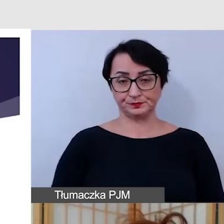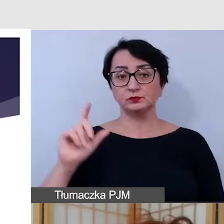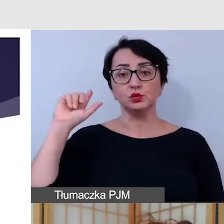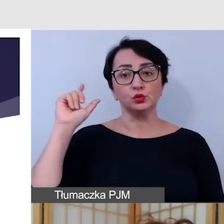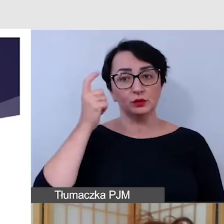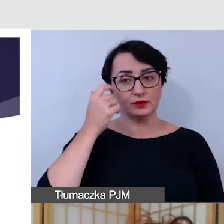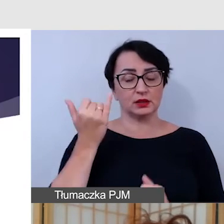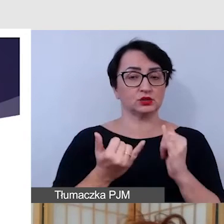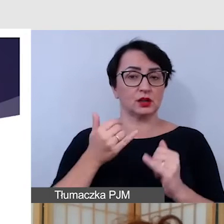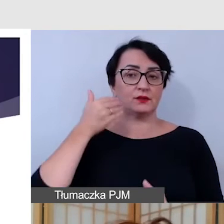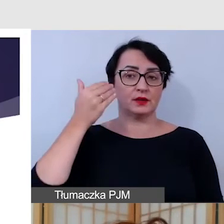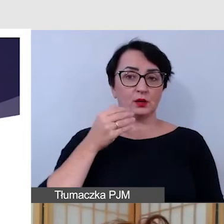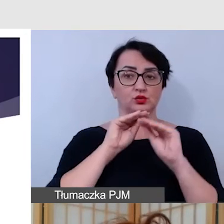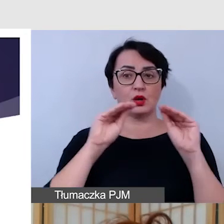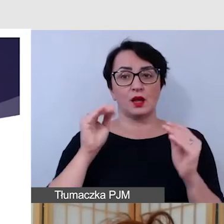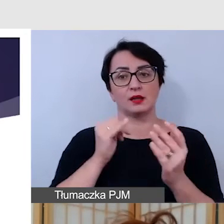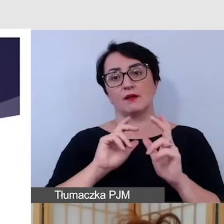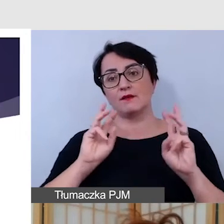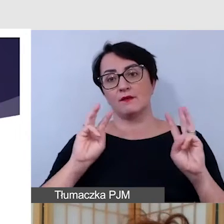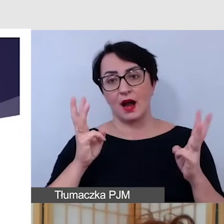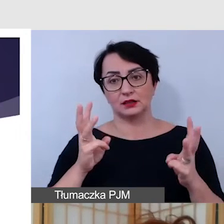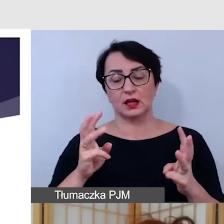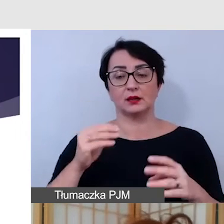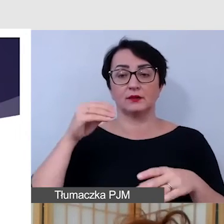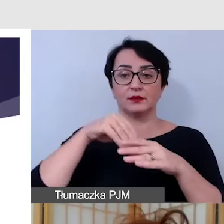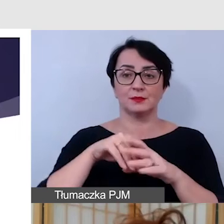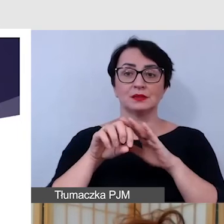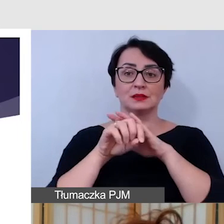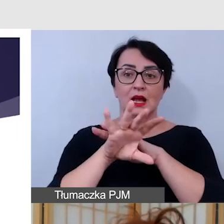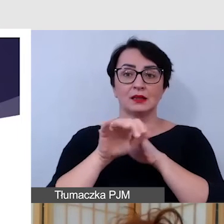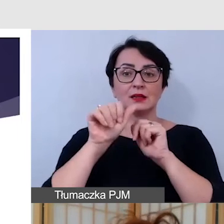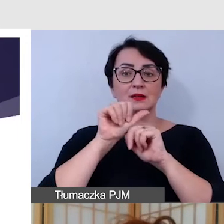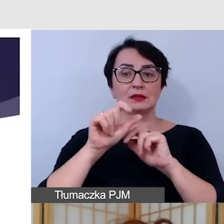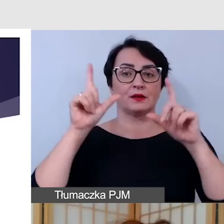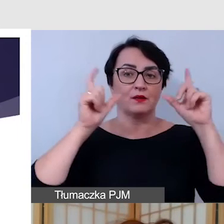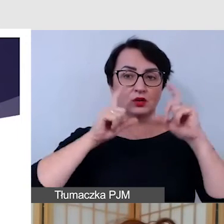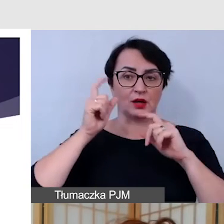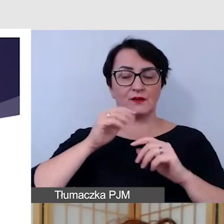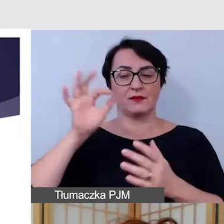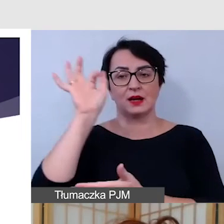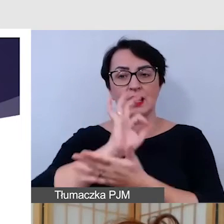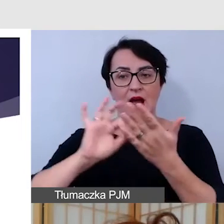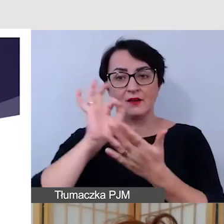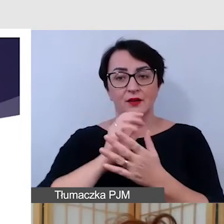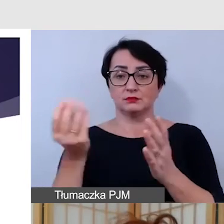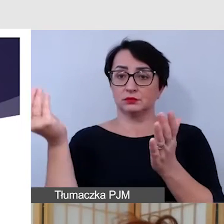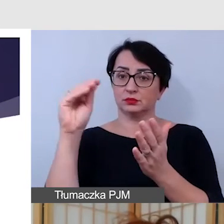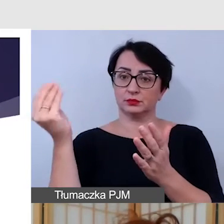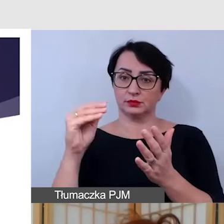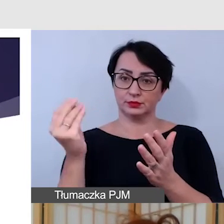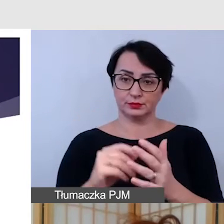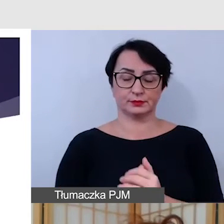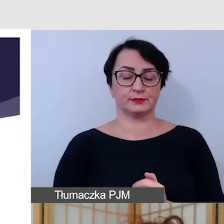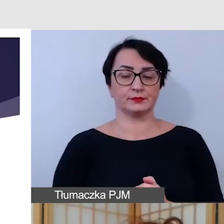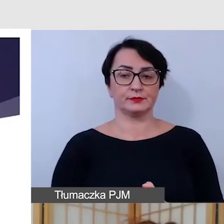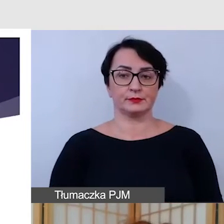wykład, szkolenie, czy warsztat zawiera na slajdach przeróżne zdjęcia, grafiki, one są umieszczone na